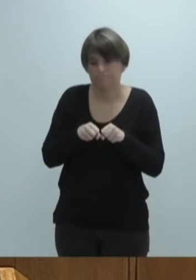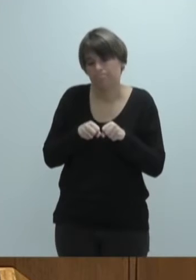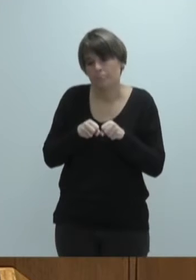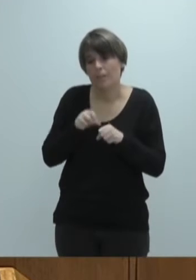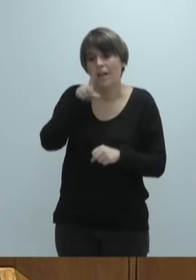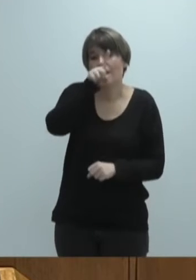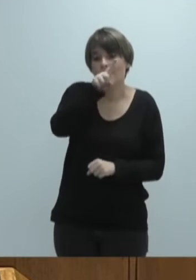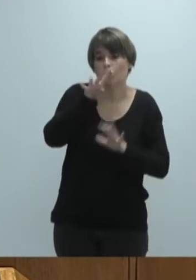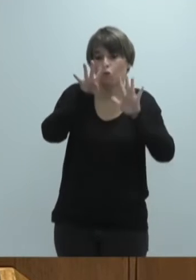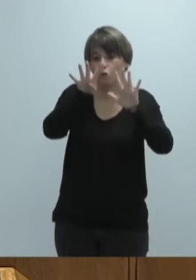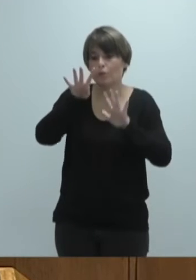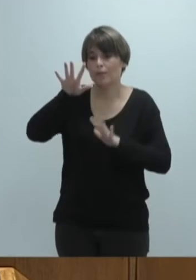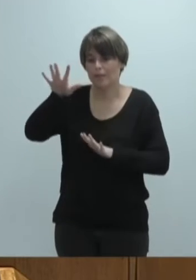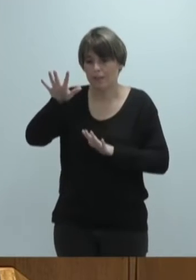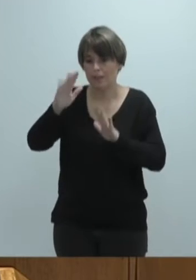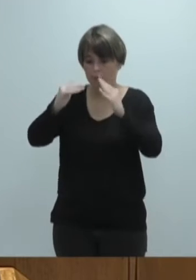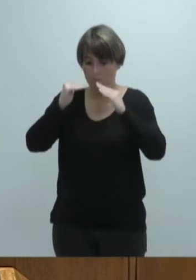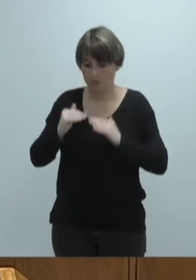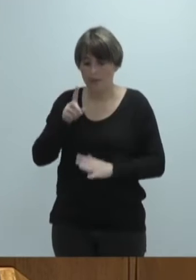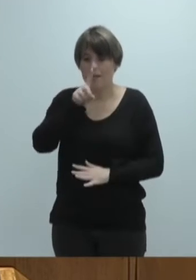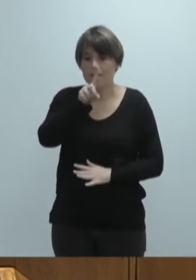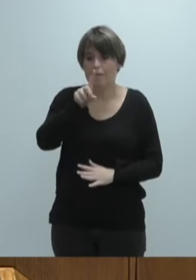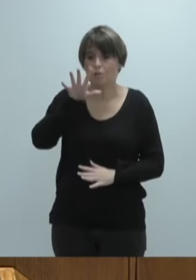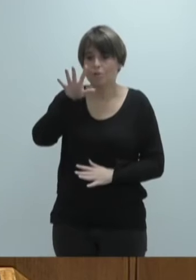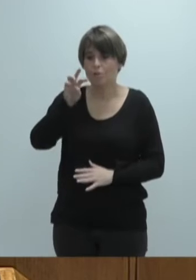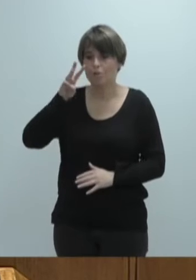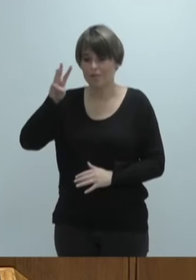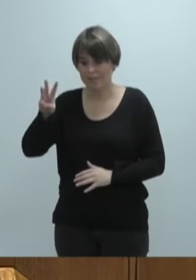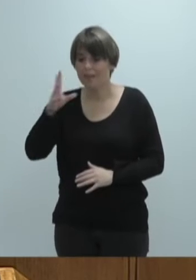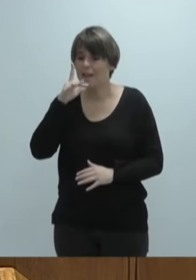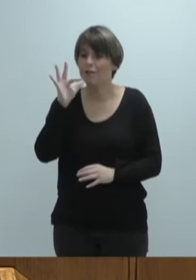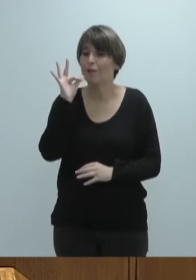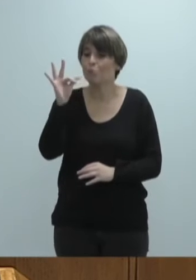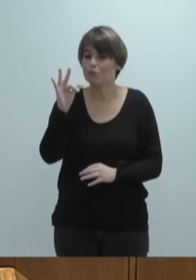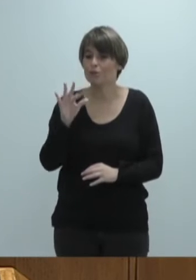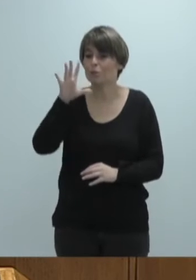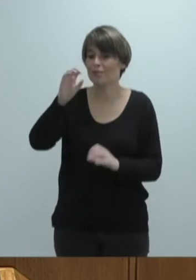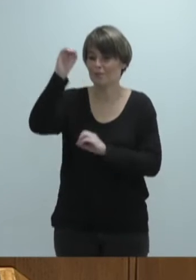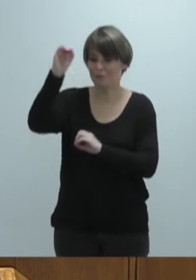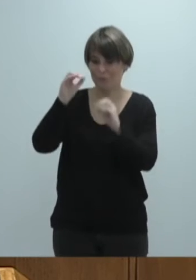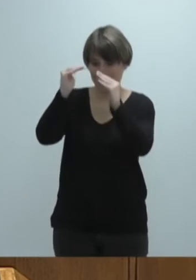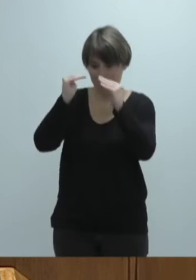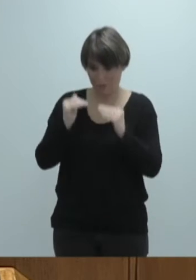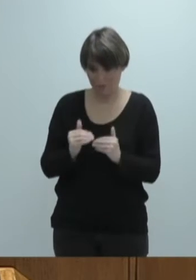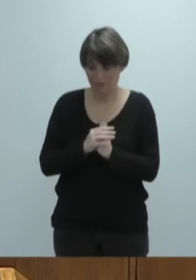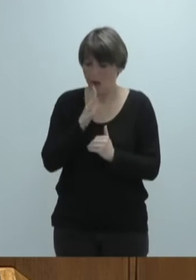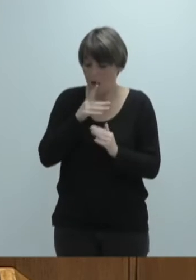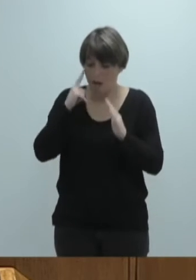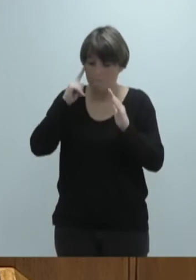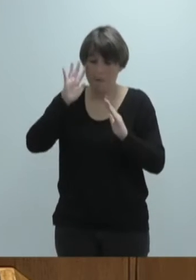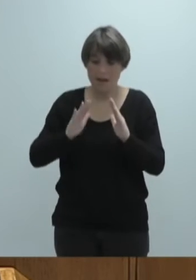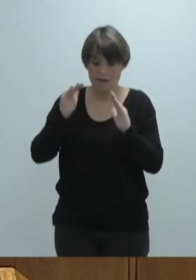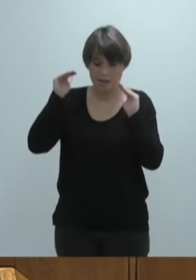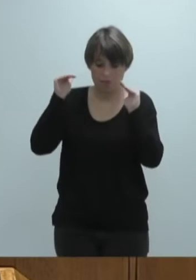eta positibuen portzentaila eguneko bostetik jaitsida. Tazaren beharanzko joera sendoa da. Bi